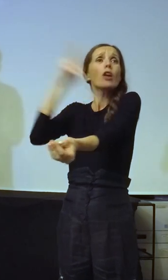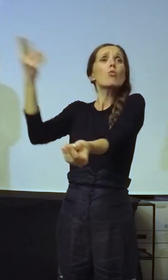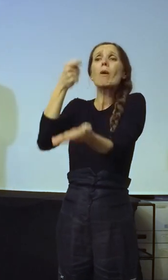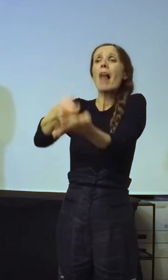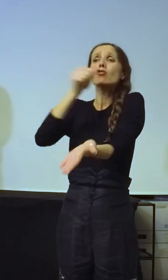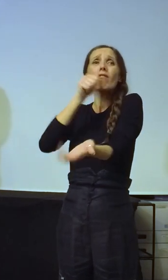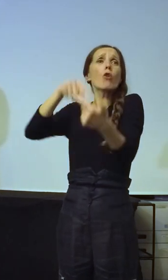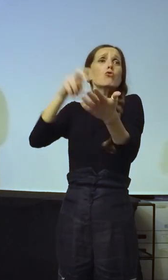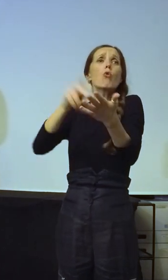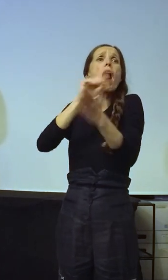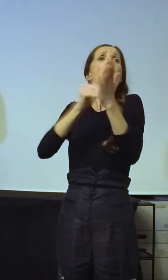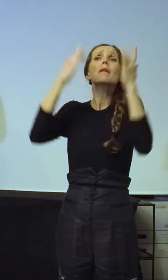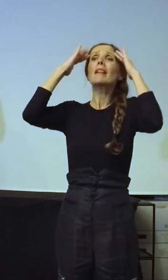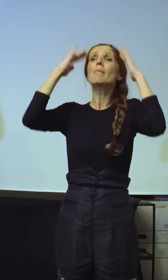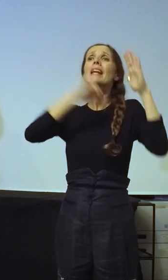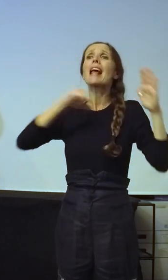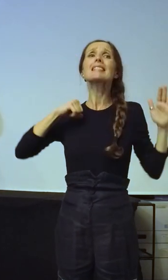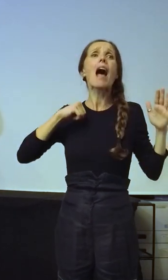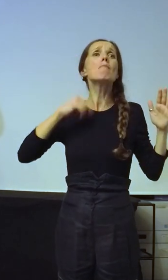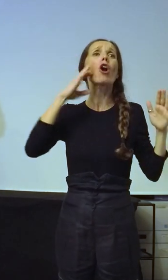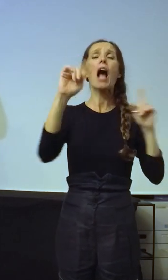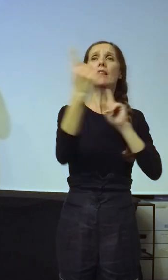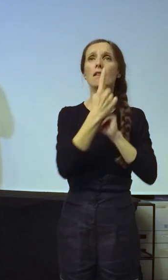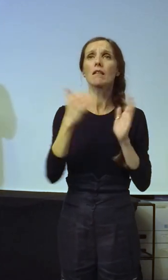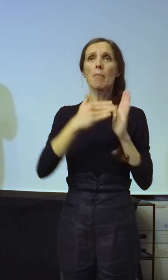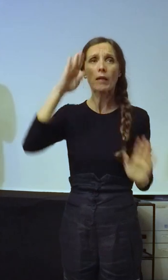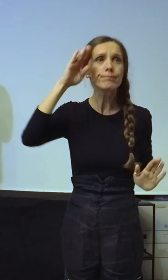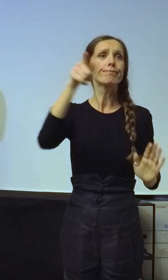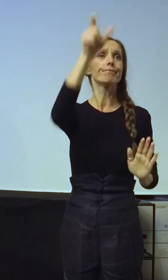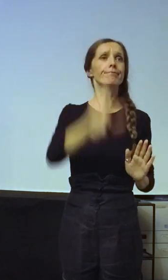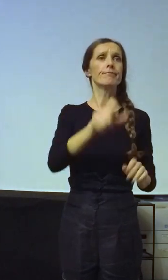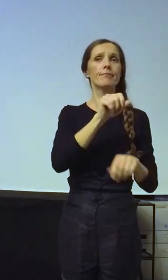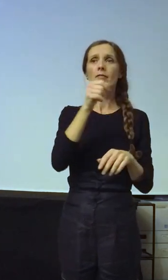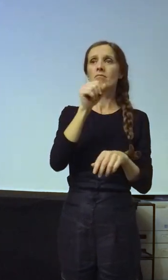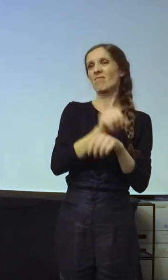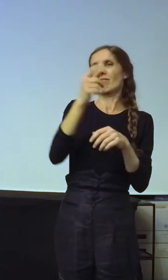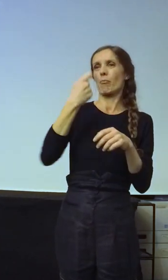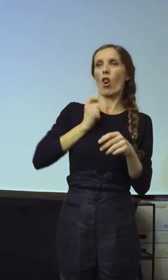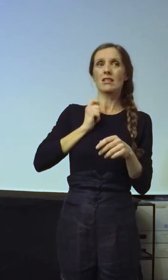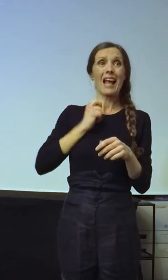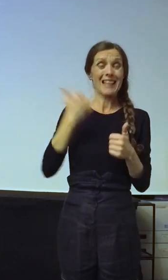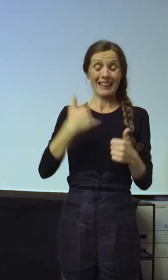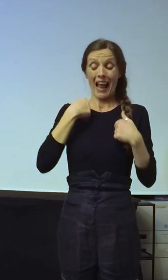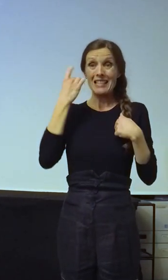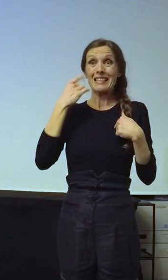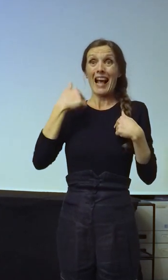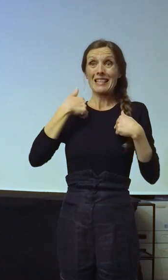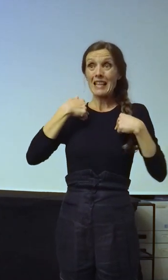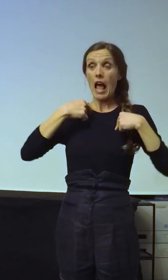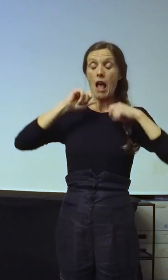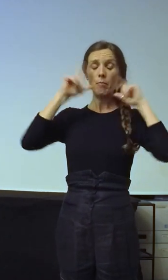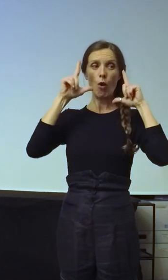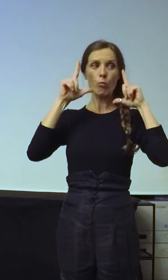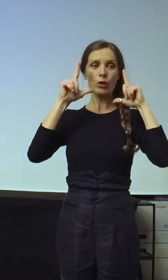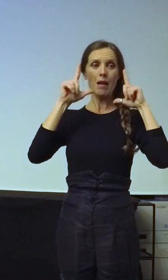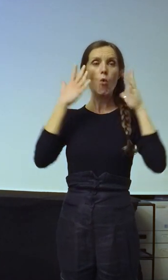gde ne mora ni o čemu da brine, sem kad će službenom licu da se predstavi sa brojem. Ja danas i kad zatvorim oči, kad se probudim, prvo pomislim da sam 86